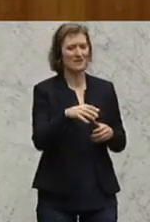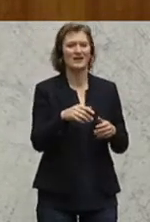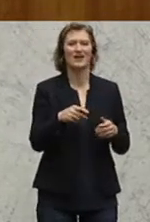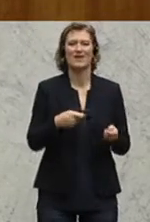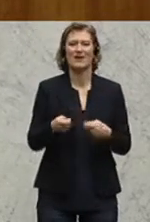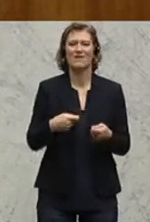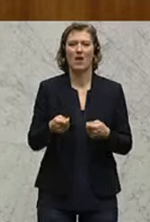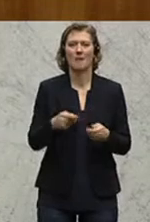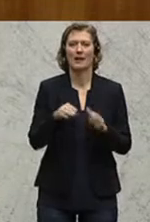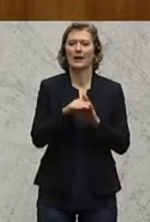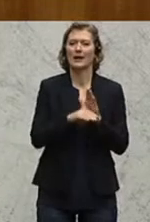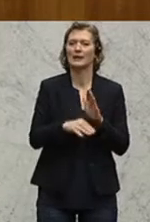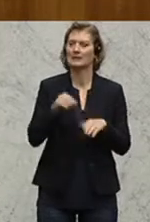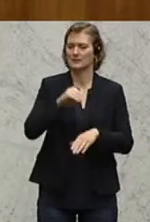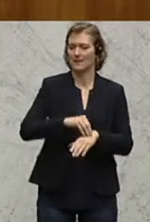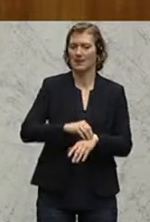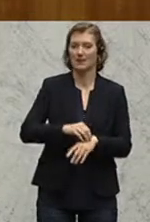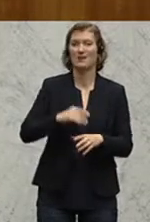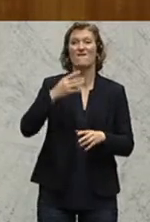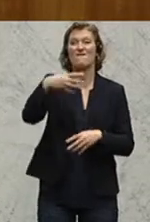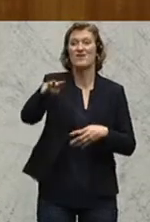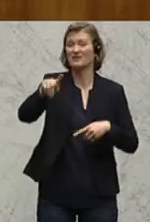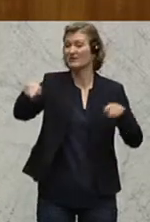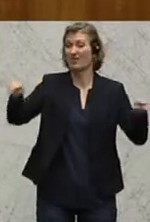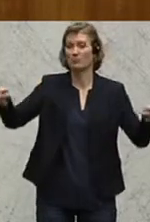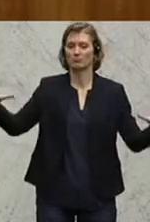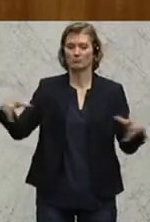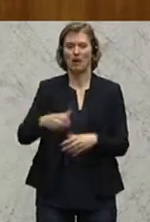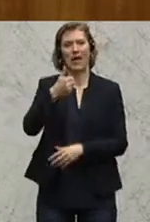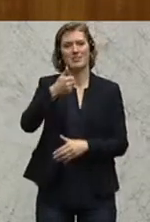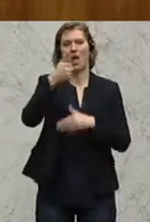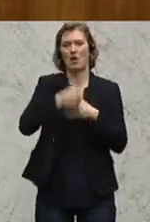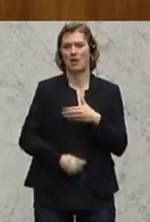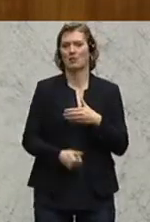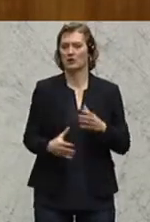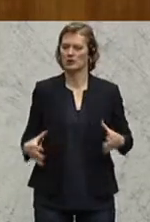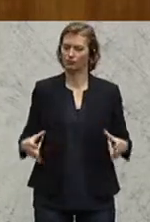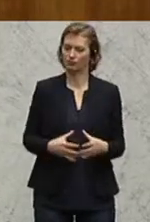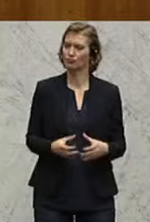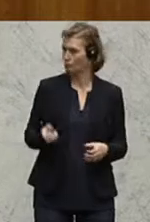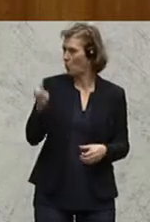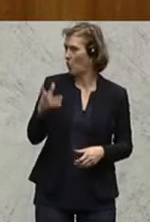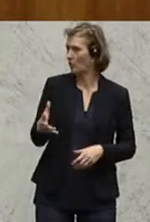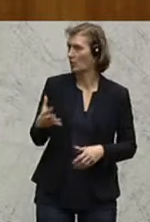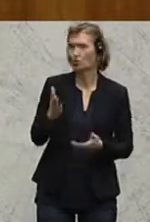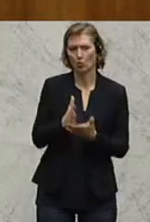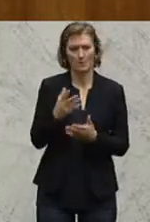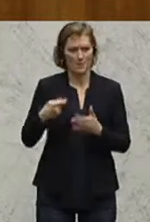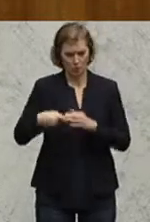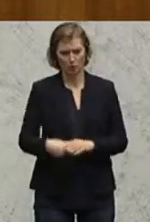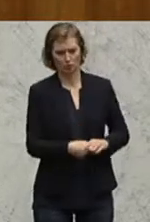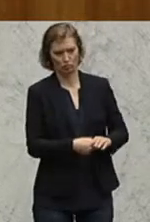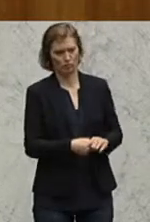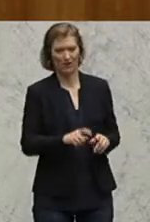Gewerberegister auf ein bundeseinheitliches Gewerberegister zusammengeführt hat. Das ist in Ordnung. Haben wir auch mitgetragen.